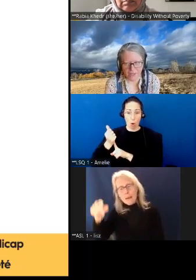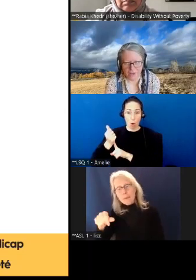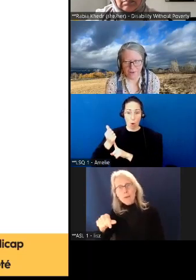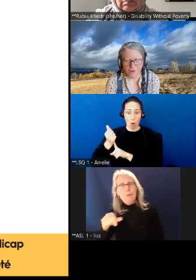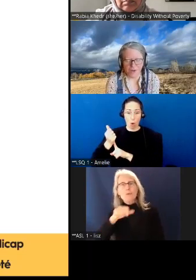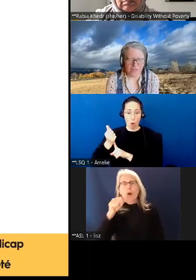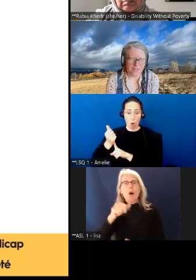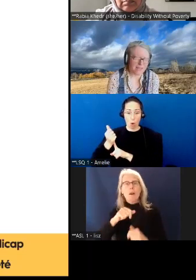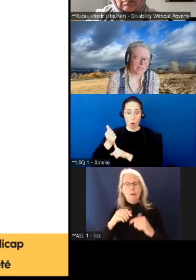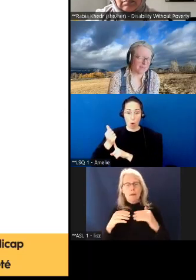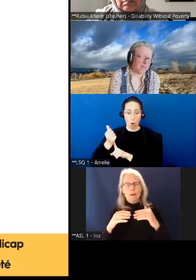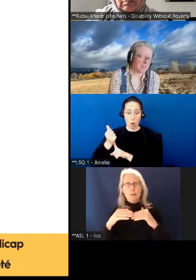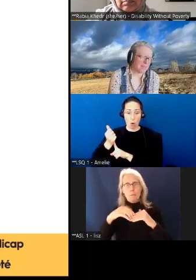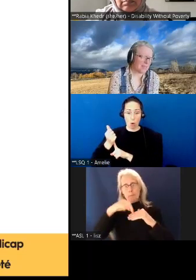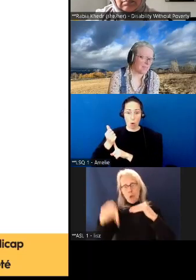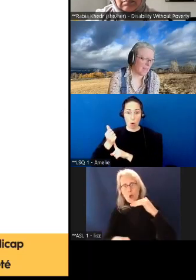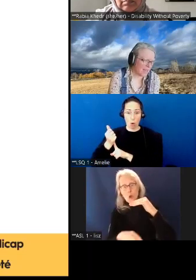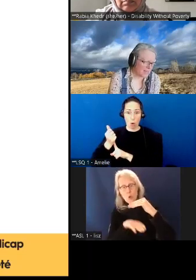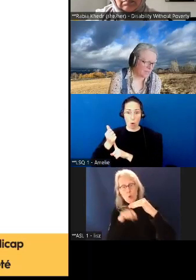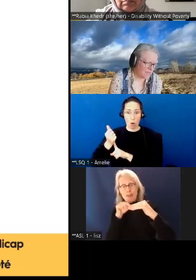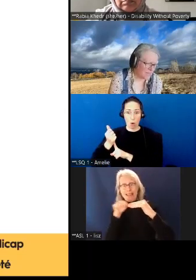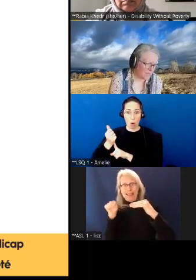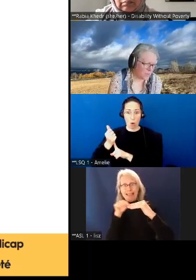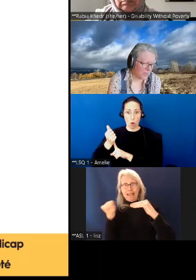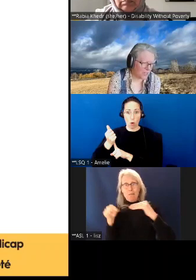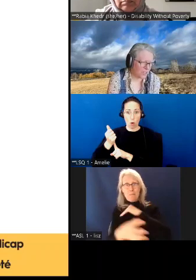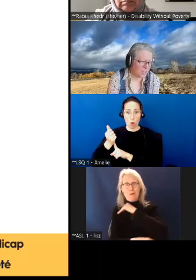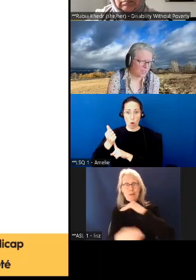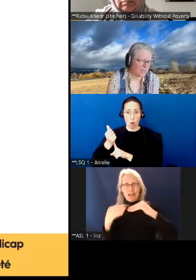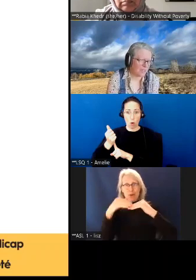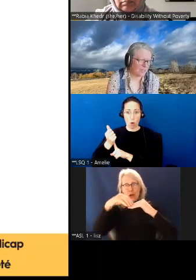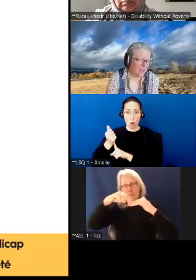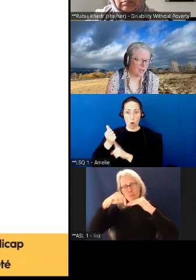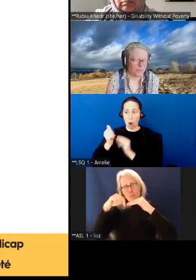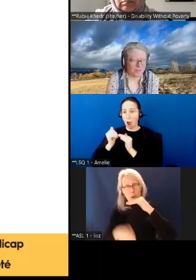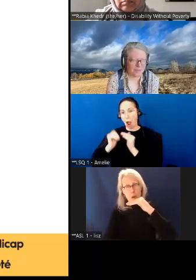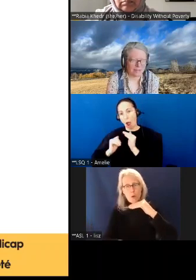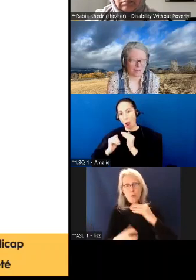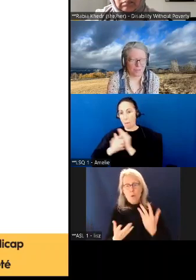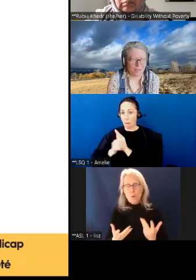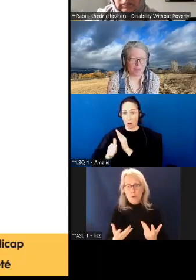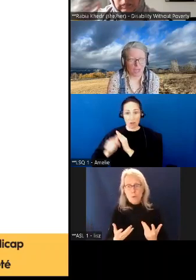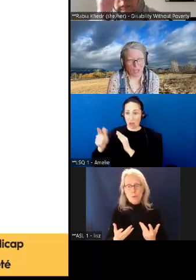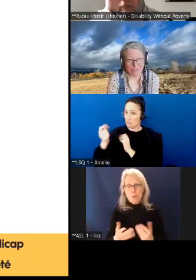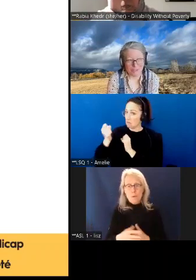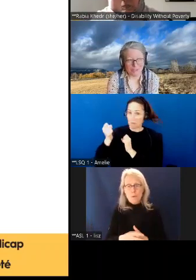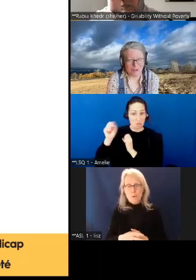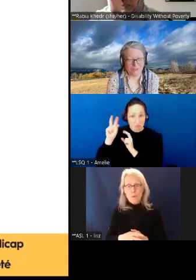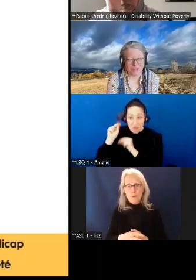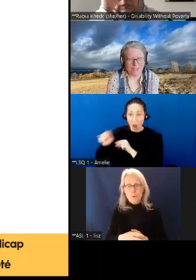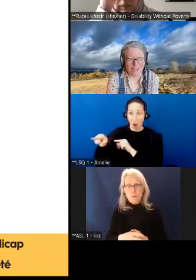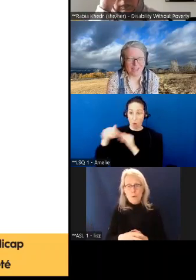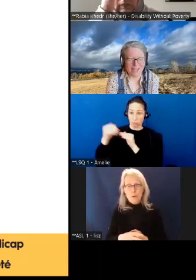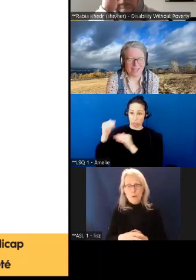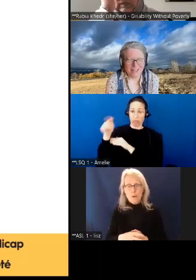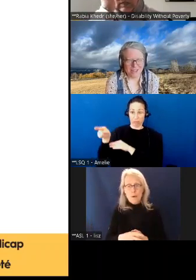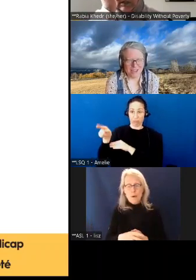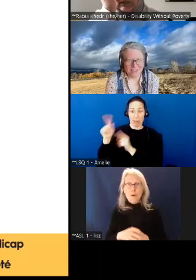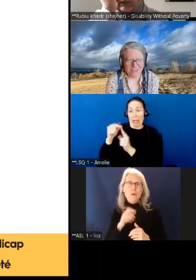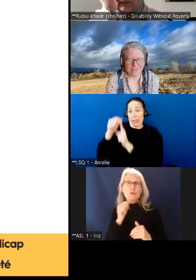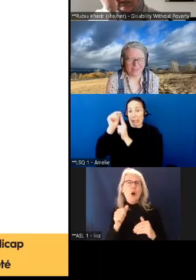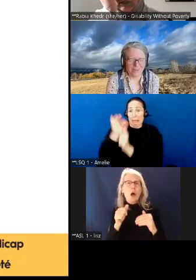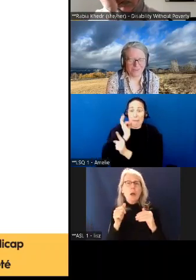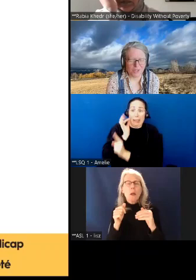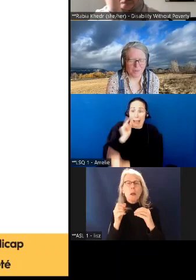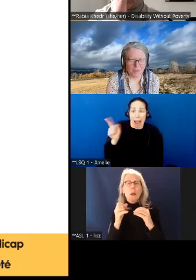qui les amènent à vivre sous le seuil de pauvreté. Mais ça, c'est l'exception.